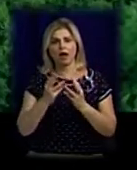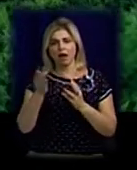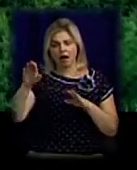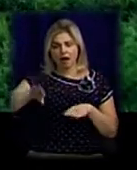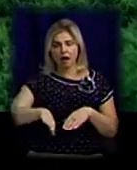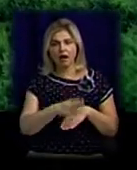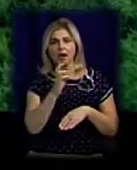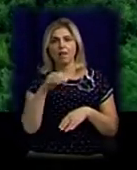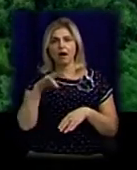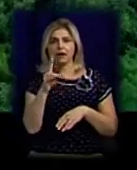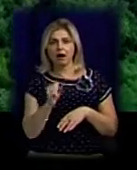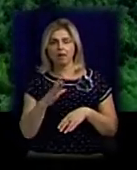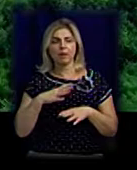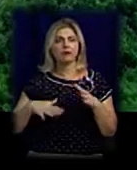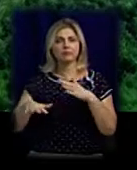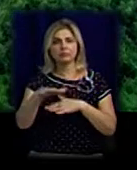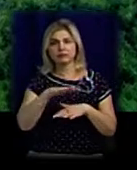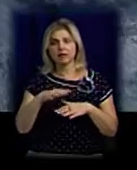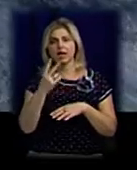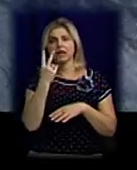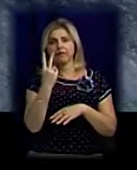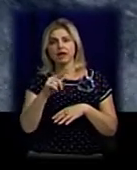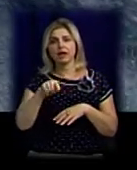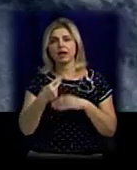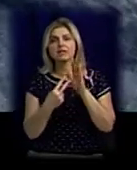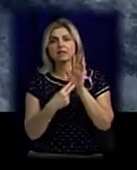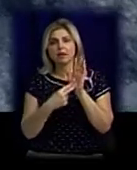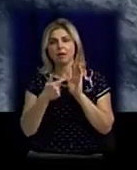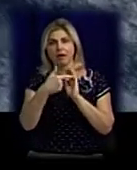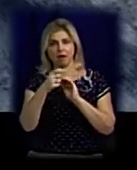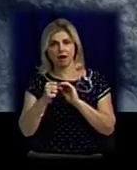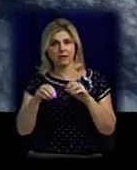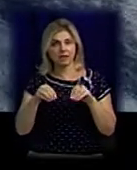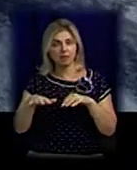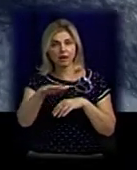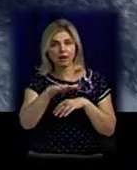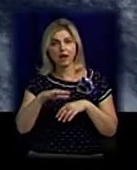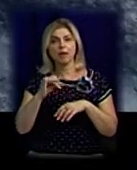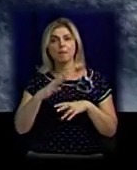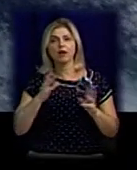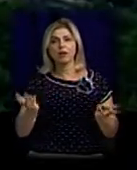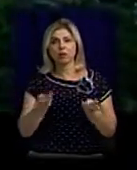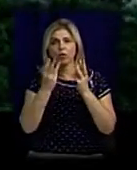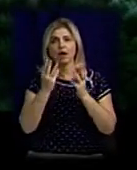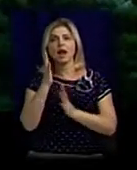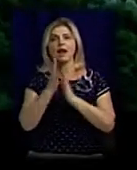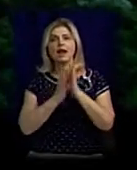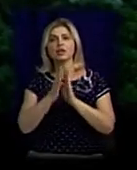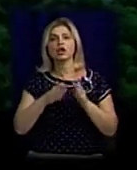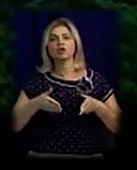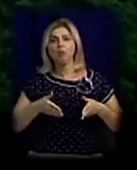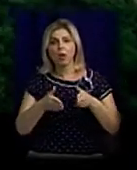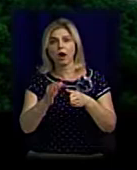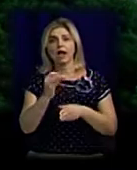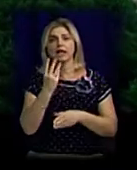Вогонь охопив відкриту територію площею 2,7 гектари. В результаті вигоріла лісосмуга, чарники та три